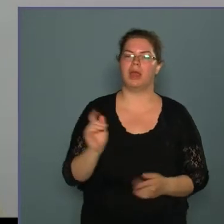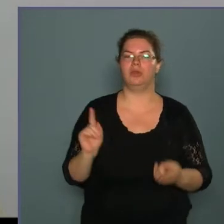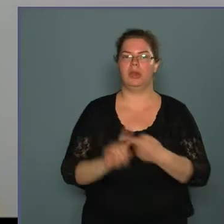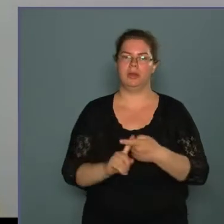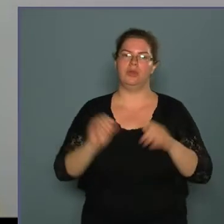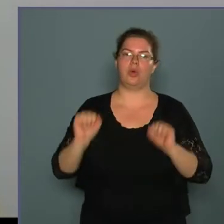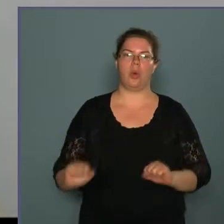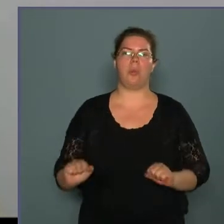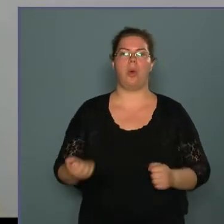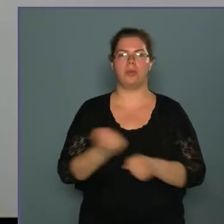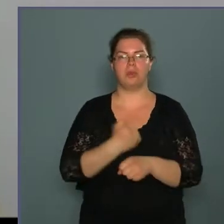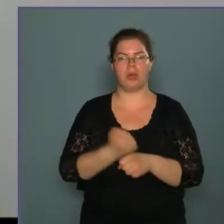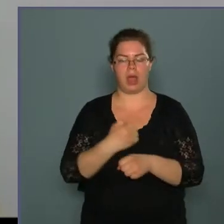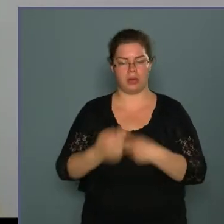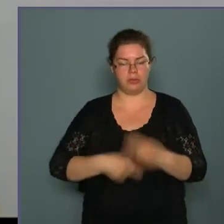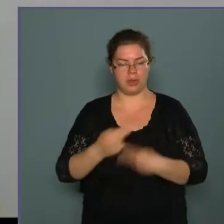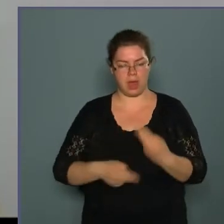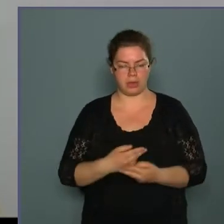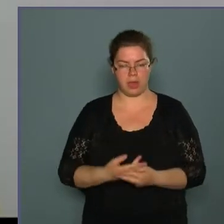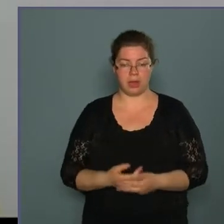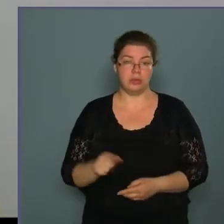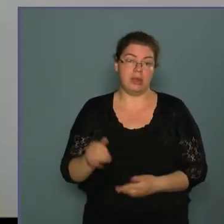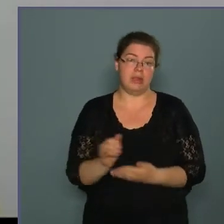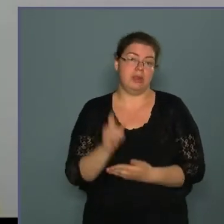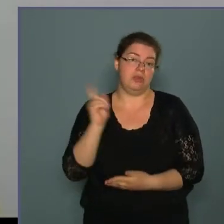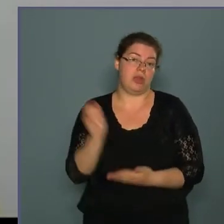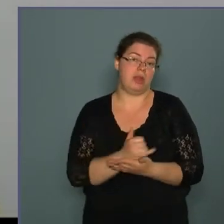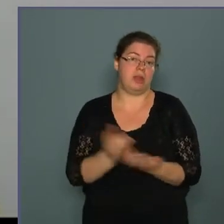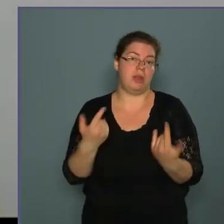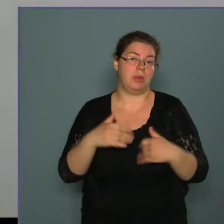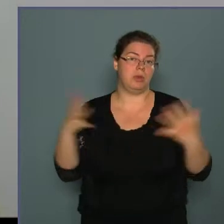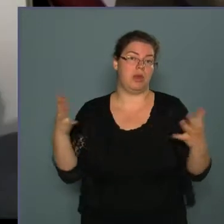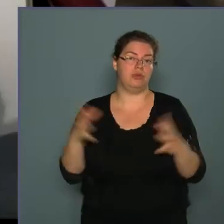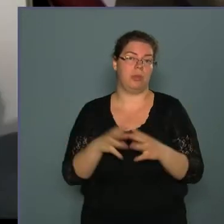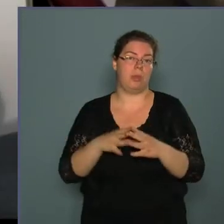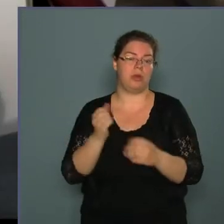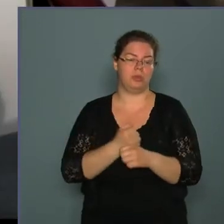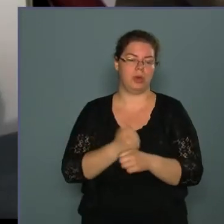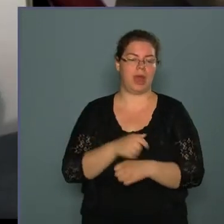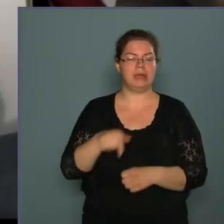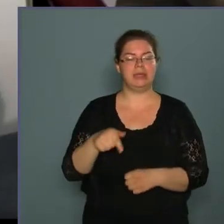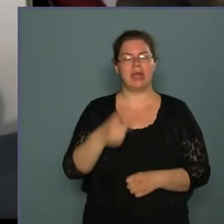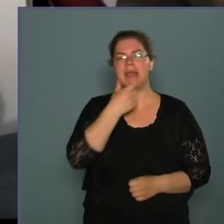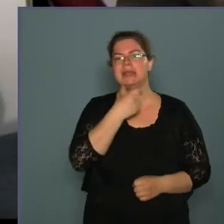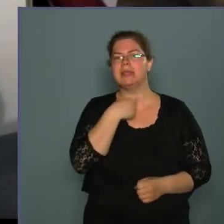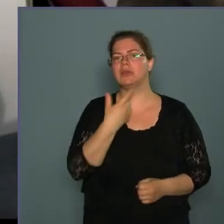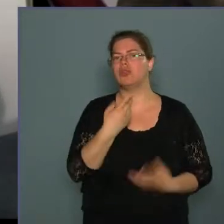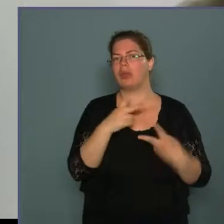folytatnak a kollégáim, tehát ez egy Isten igazából nagy csapatnak a munkája. Itt az idős